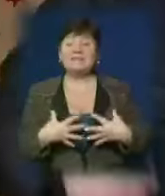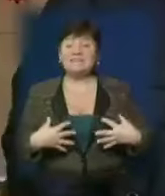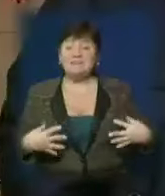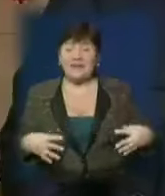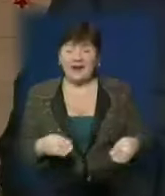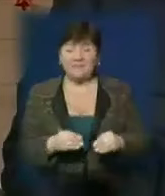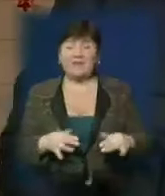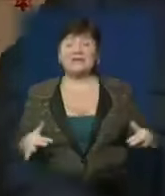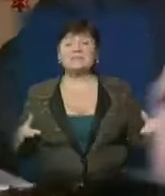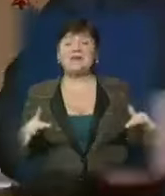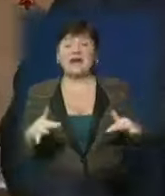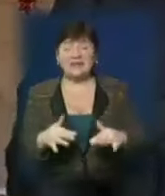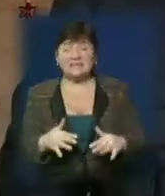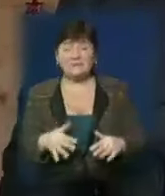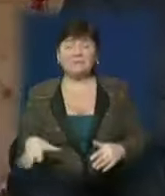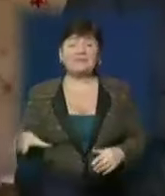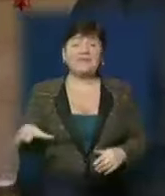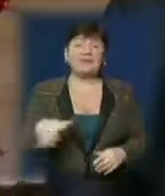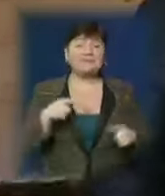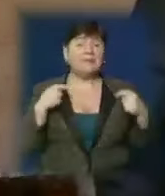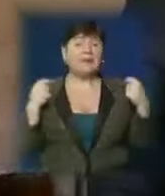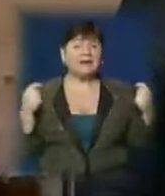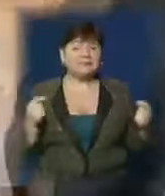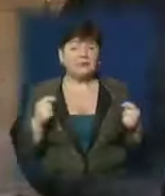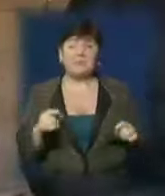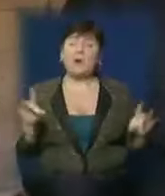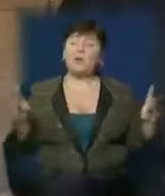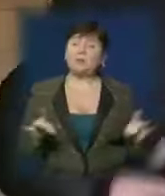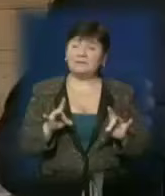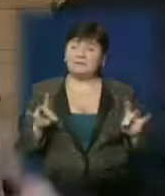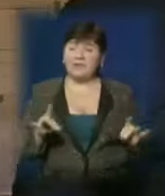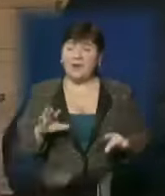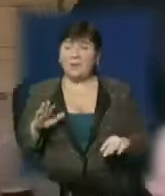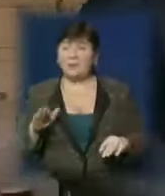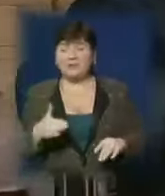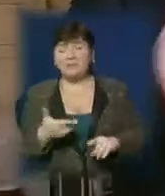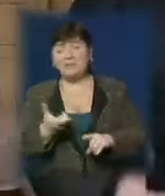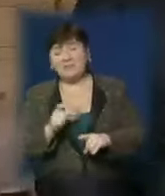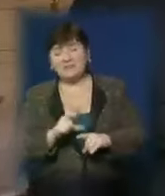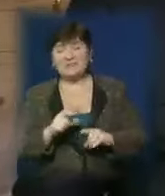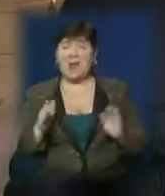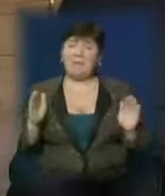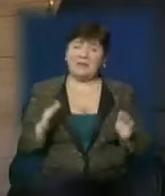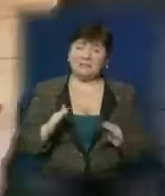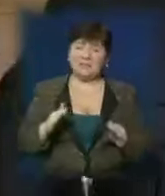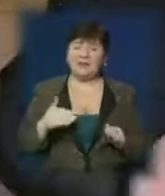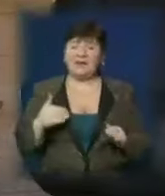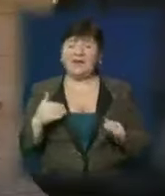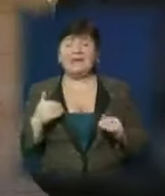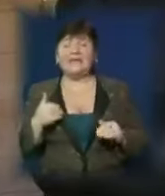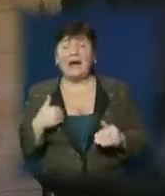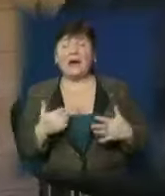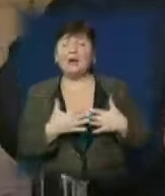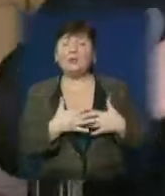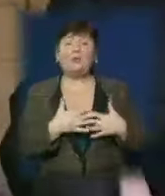збирається в зборі, усі разом празднуємо, колядуємо, готуємо, подаколі більше, подаколі менше, але стараємося 12. Річно я